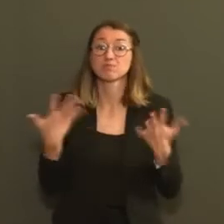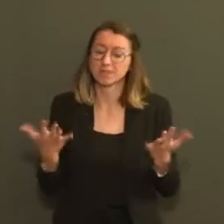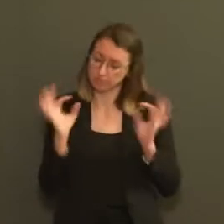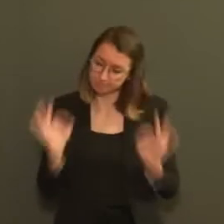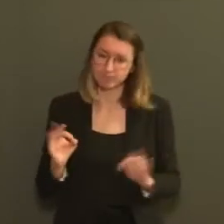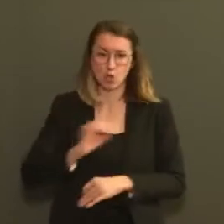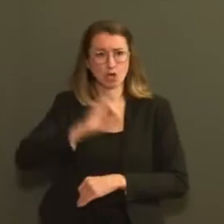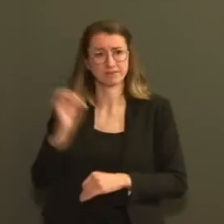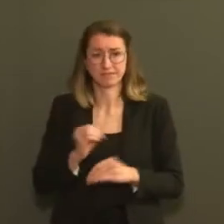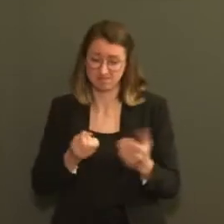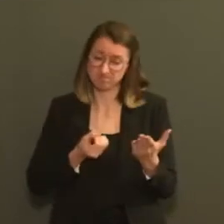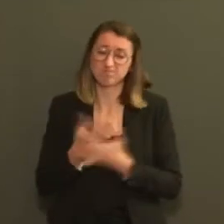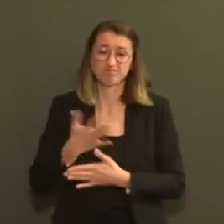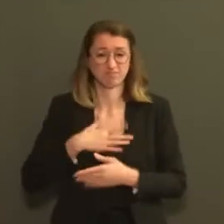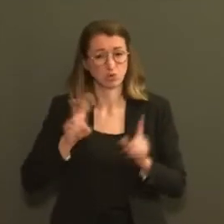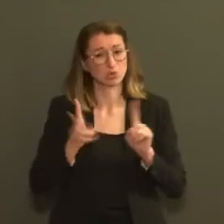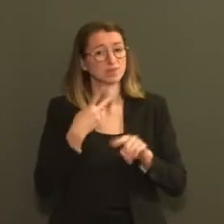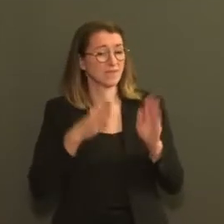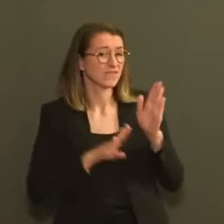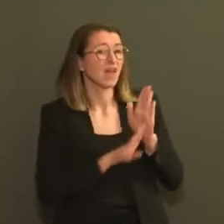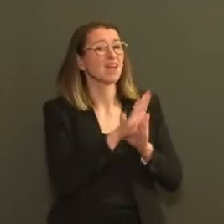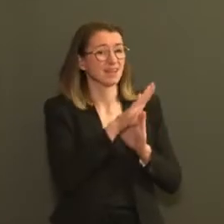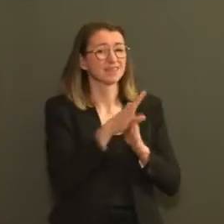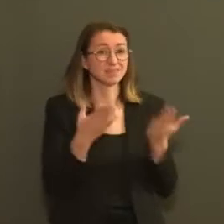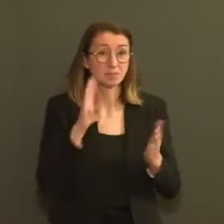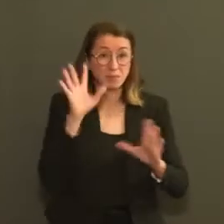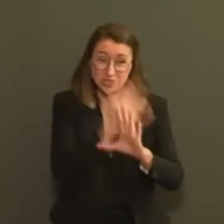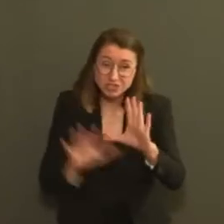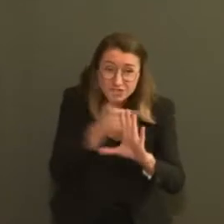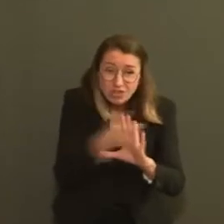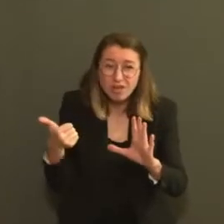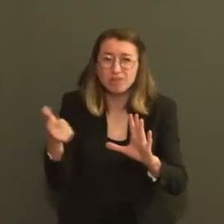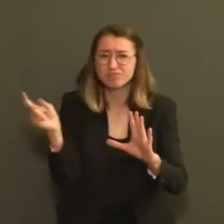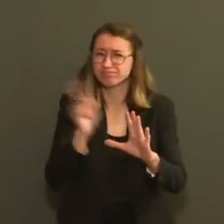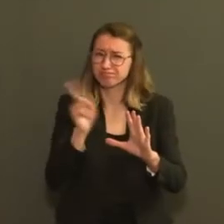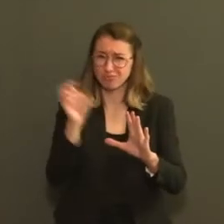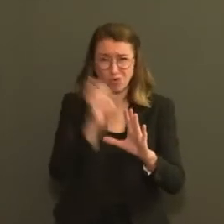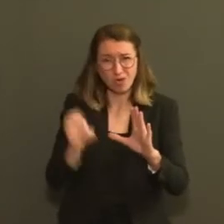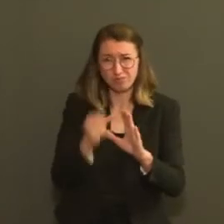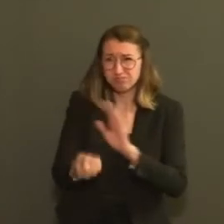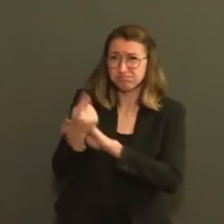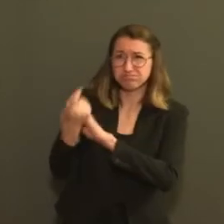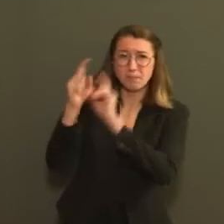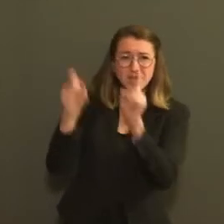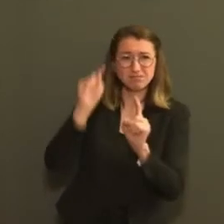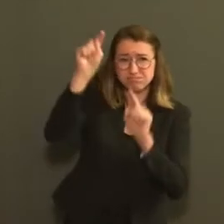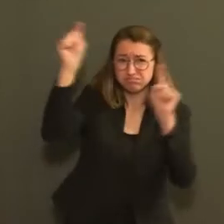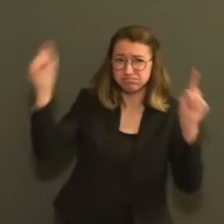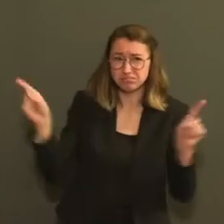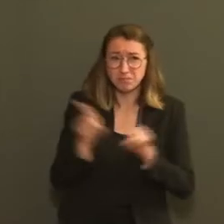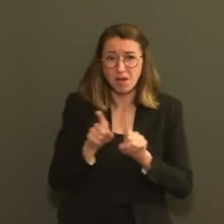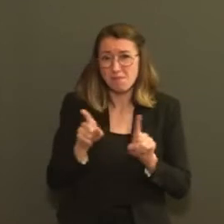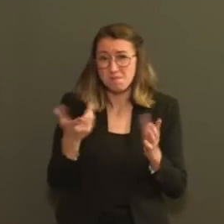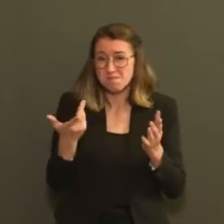nous. Elle était crainte pour l'automne, pour les 36 raisons qu'on peut suggérer, retour de la population à son activité,